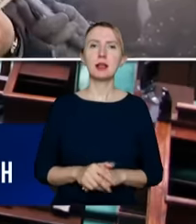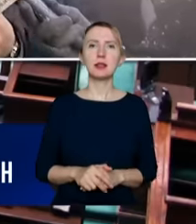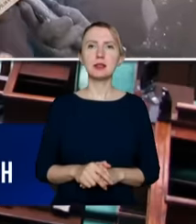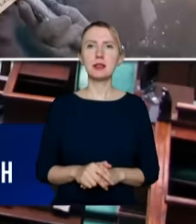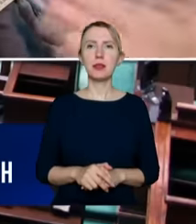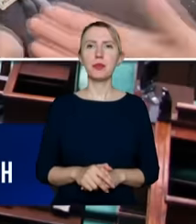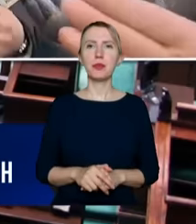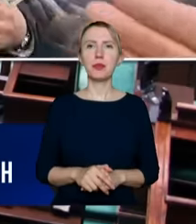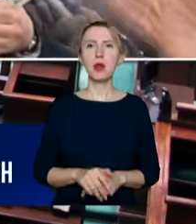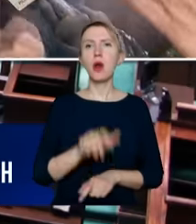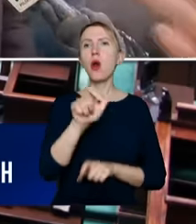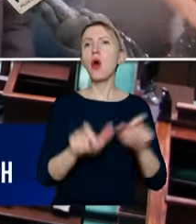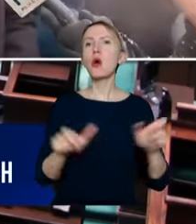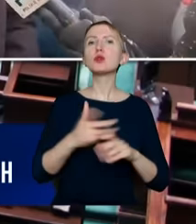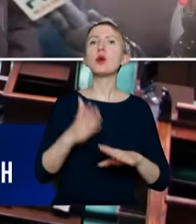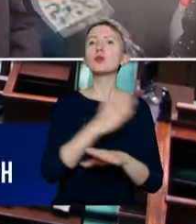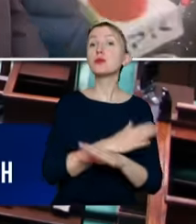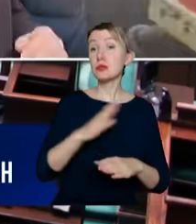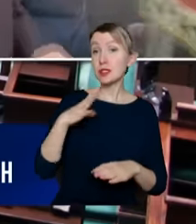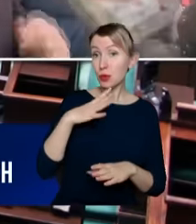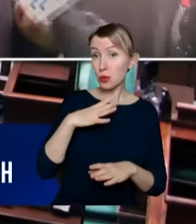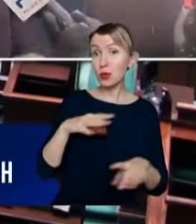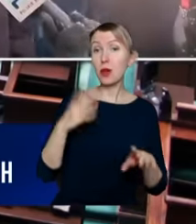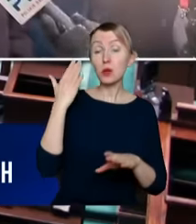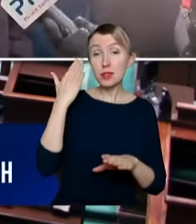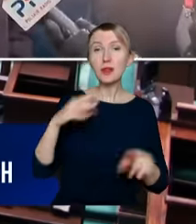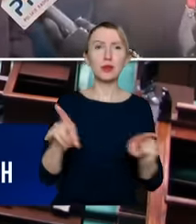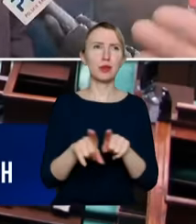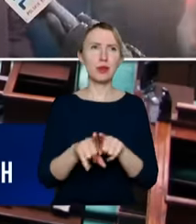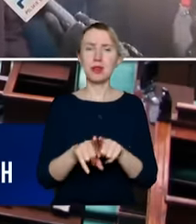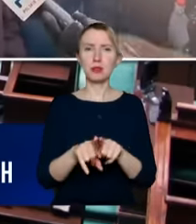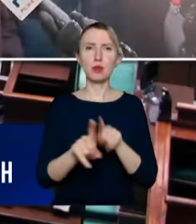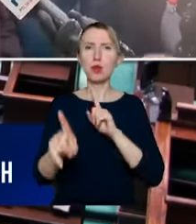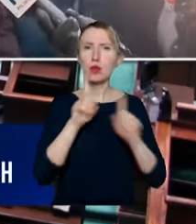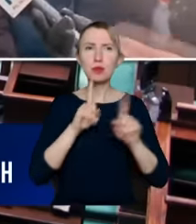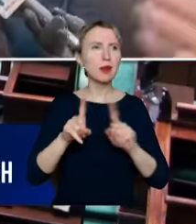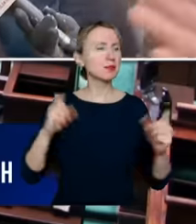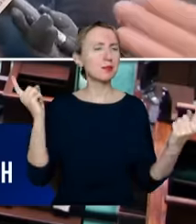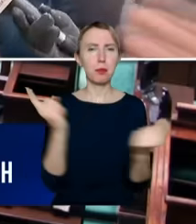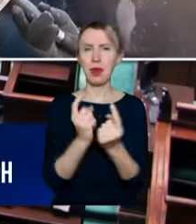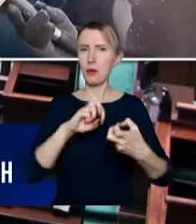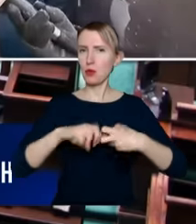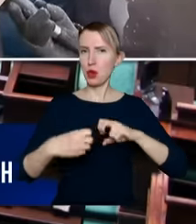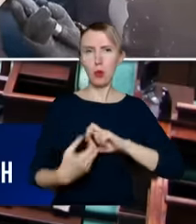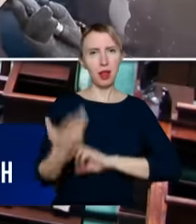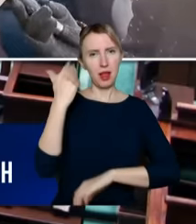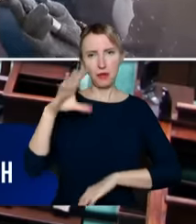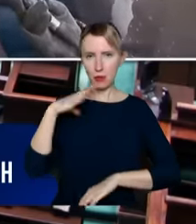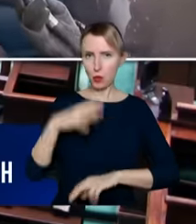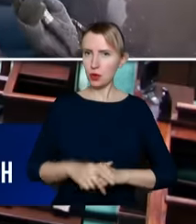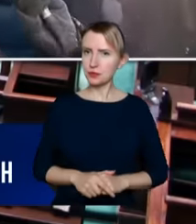osoby, które wtedy były, były też ostatnie i rozmawialiśmy w zasadzie o tych samych problemach, co było kiedyś. Także